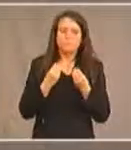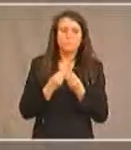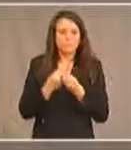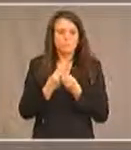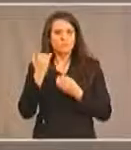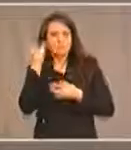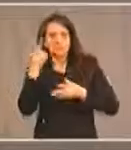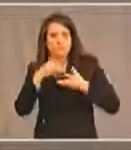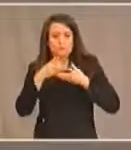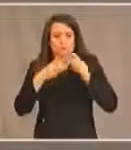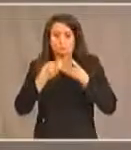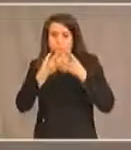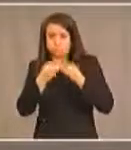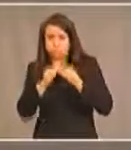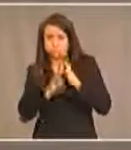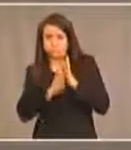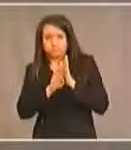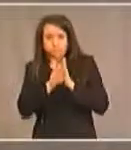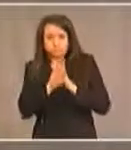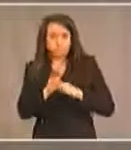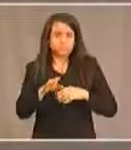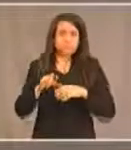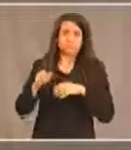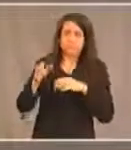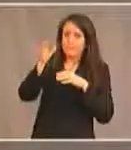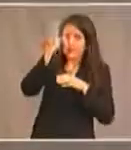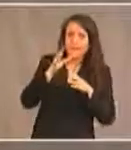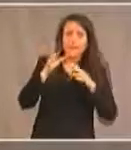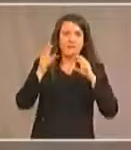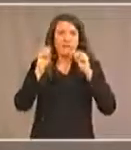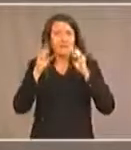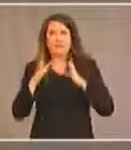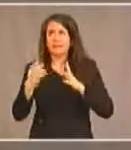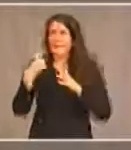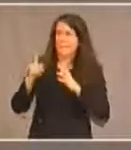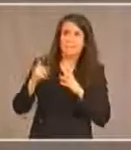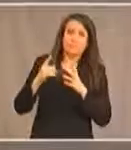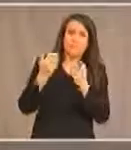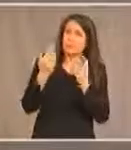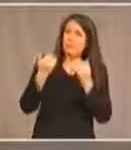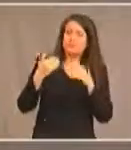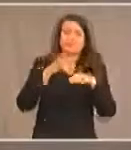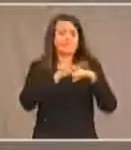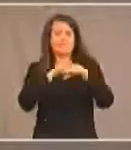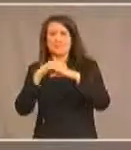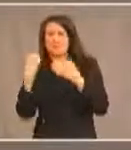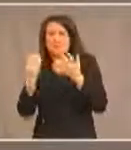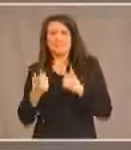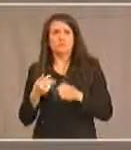nos dirigeants nos enseignants nos parents pour souligner les besoins des enfants